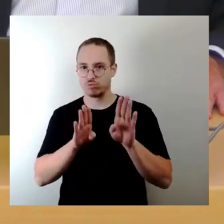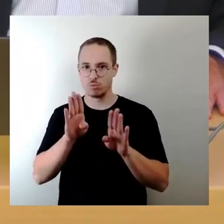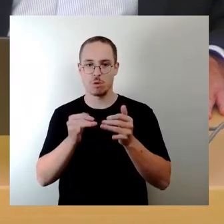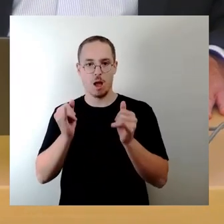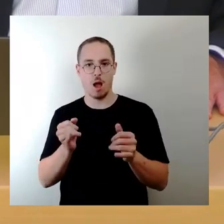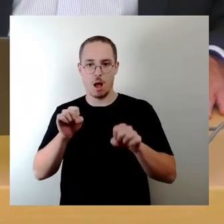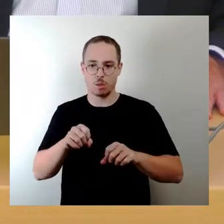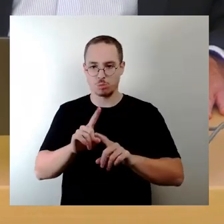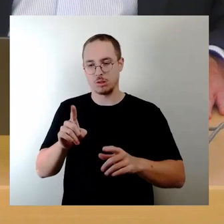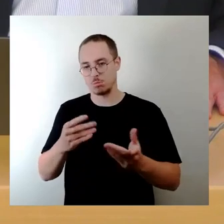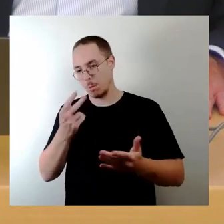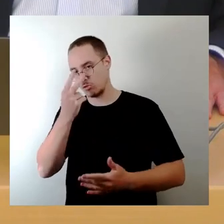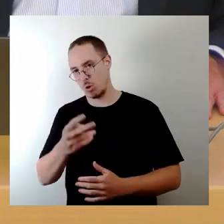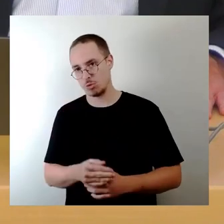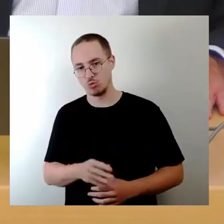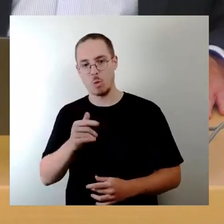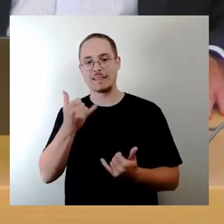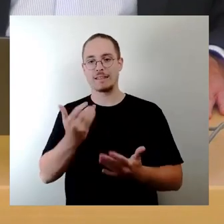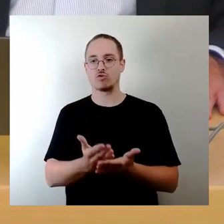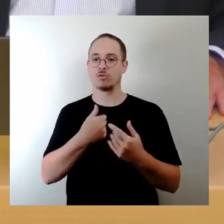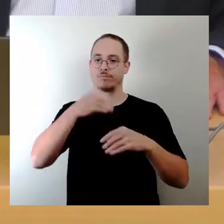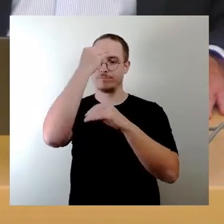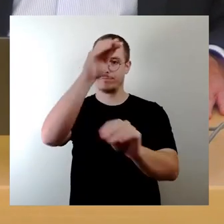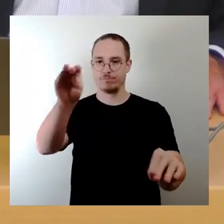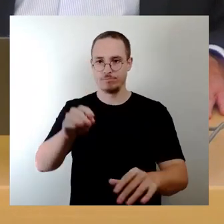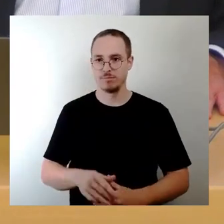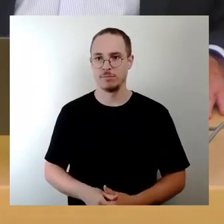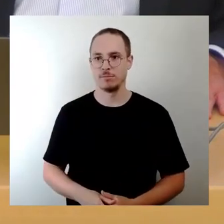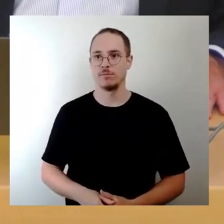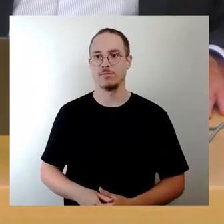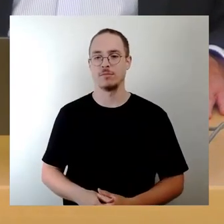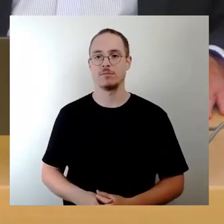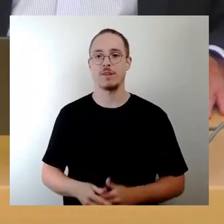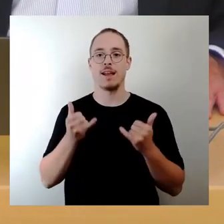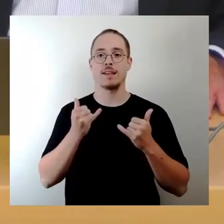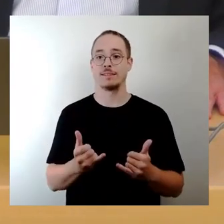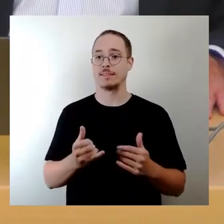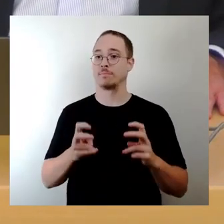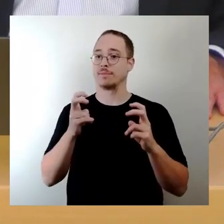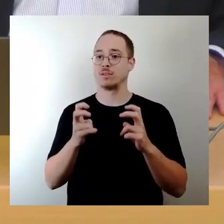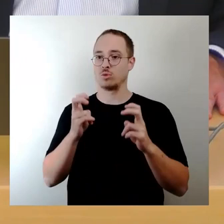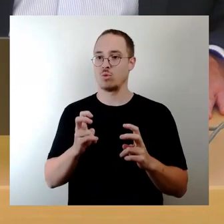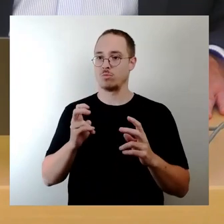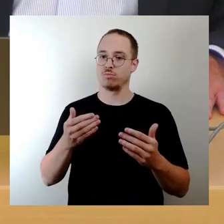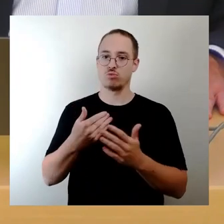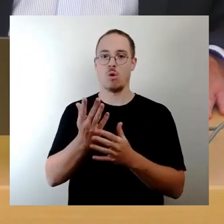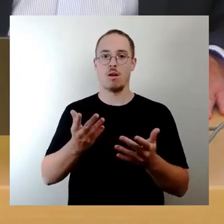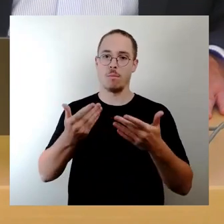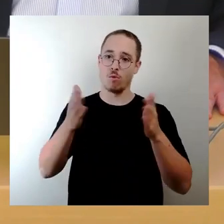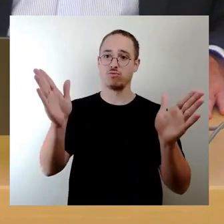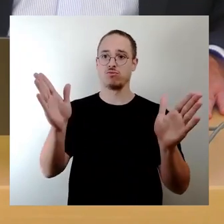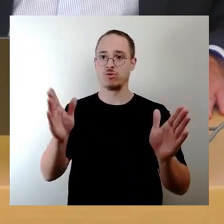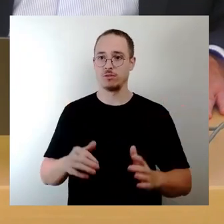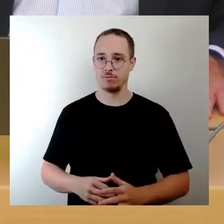jetzt gehört haben. Und deswegen eröffne ich die Sitzung wieder erneut mit den beiden Tops,